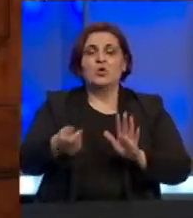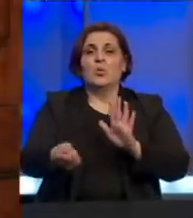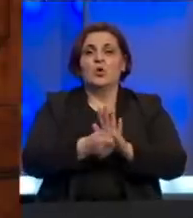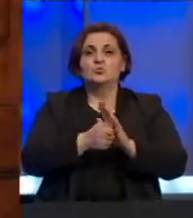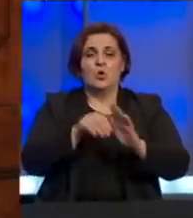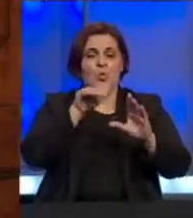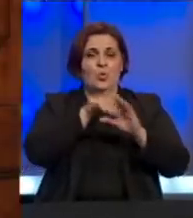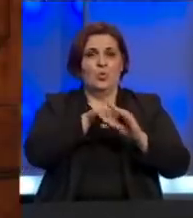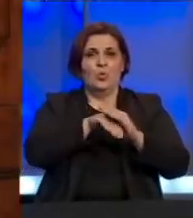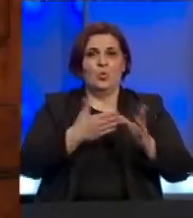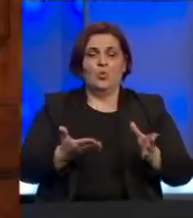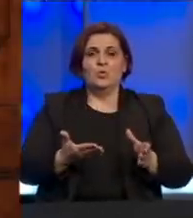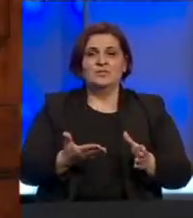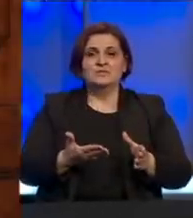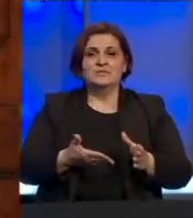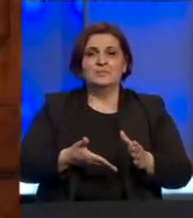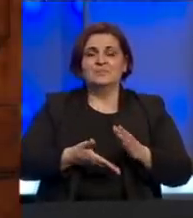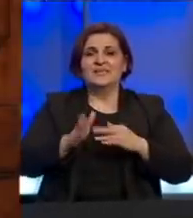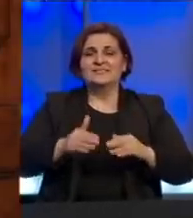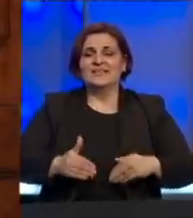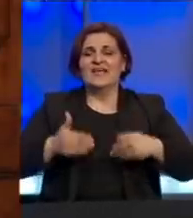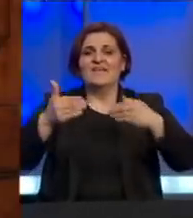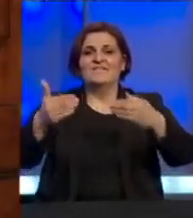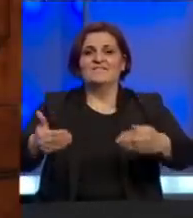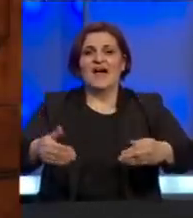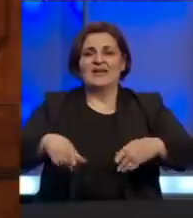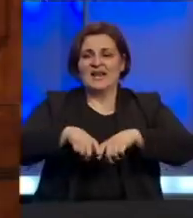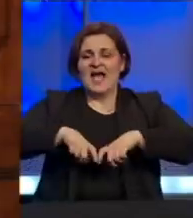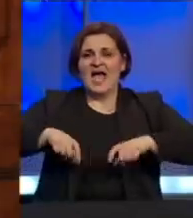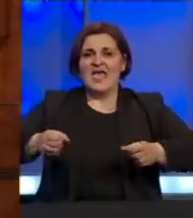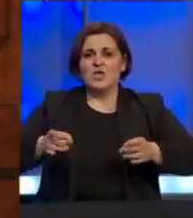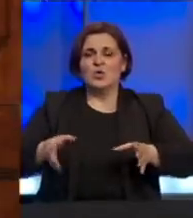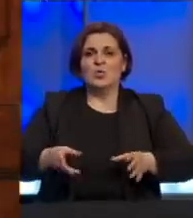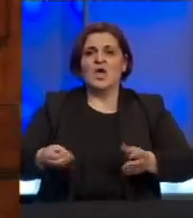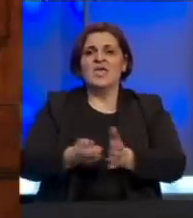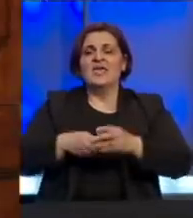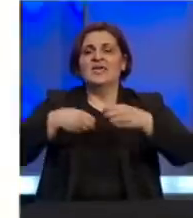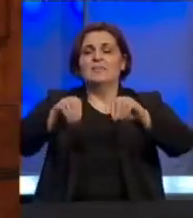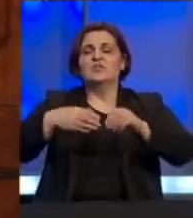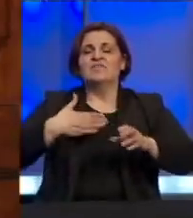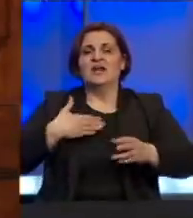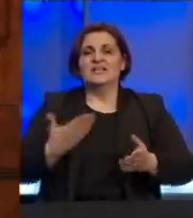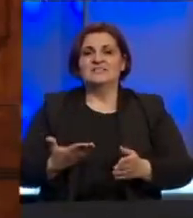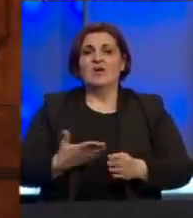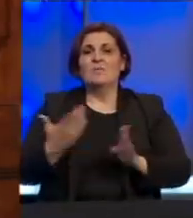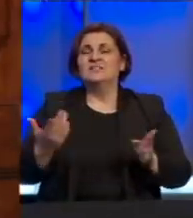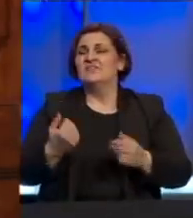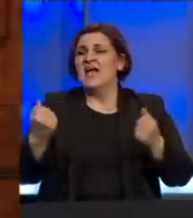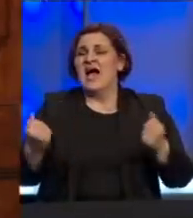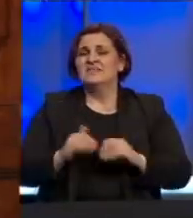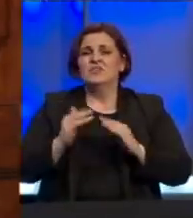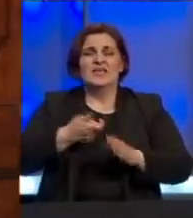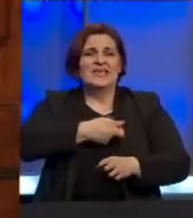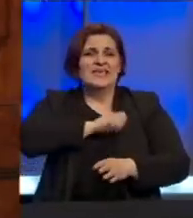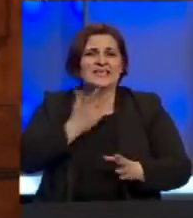unutra u kvantačkoj pijaci izašli ispred na dio trotoara i kolovoza i prodavali svoje proizvode Pored svije aktivnosti Odjeljenja